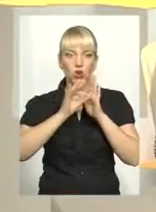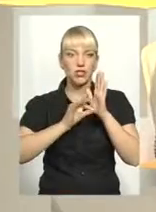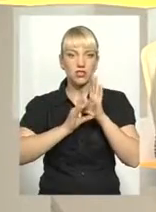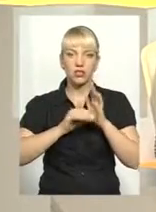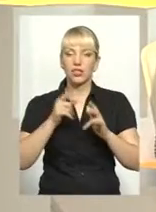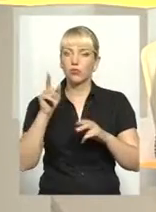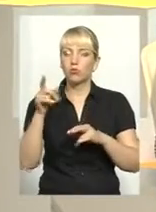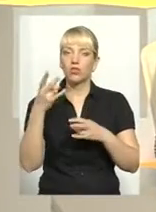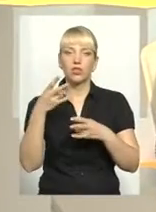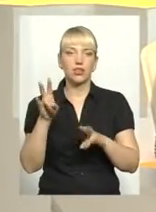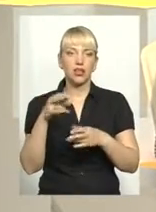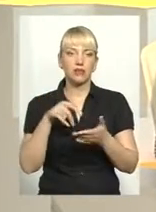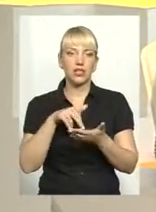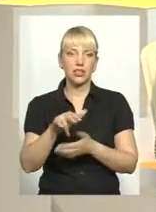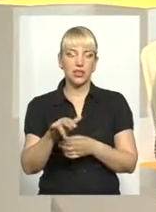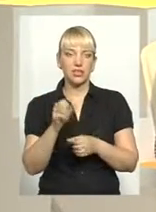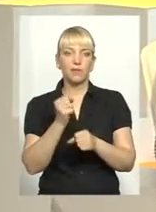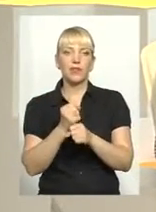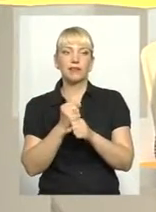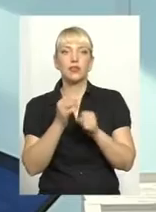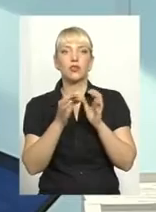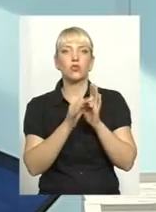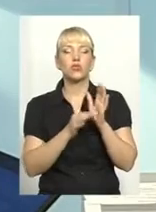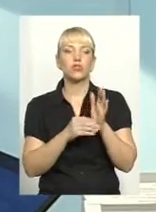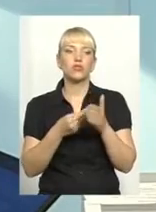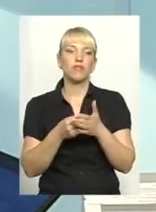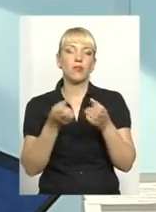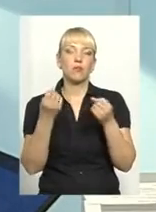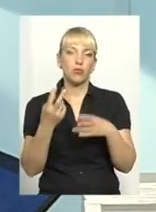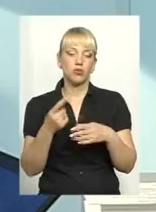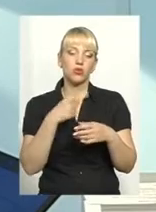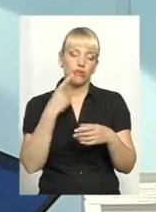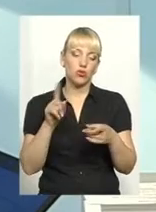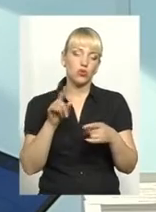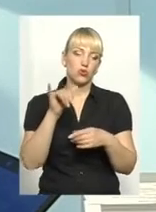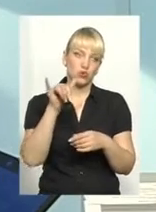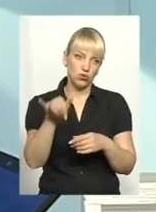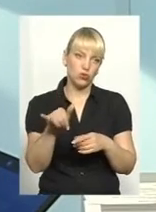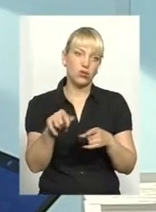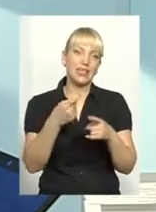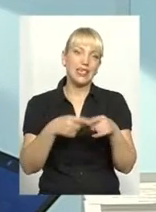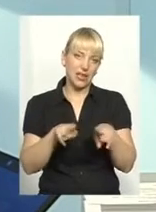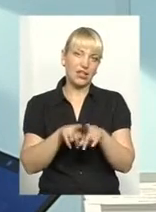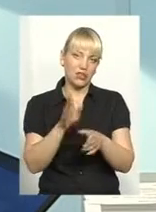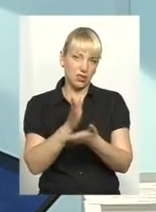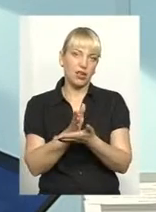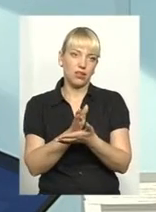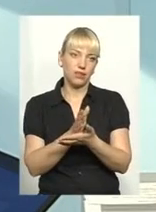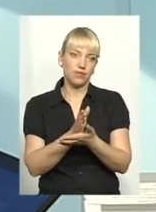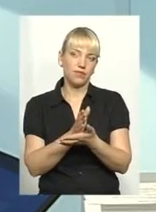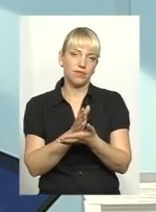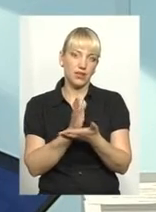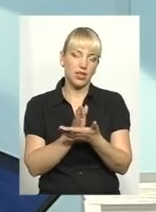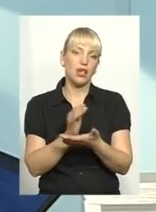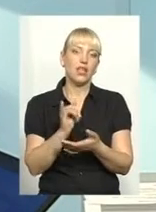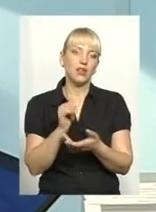треба йти і робити оціночну вартість, тобто він просто зазначає, що в нього таке є, такий статок є,